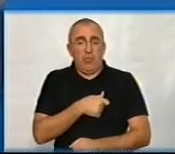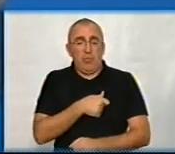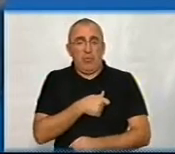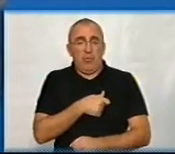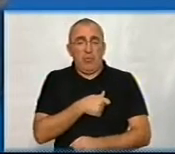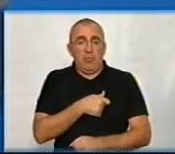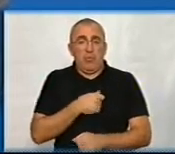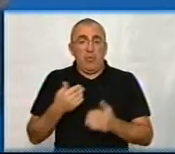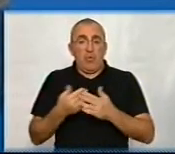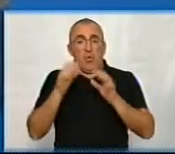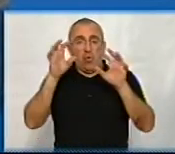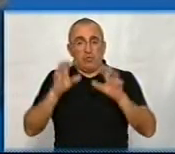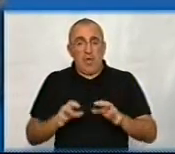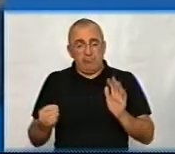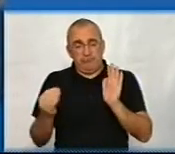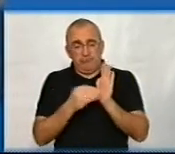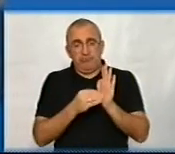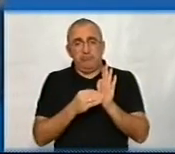Так, воно високонодавче визначено.